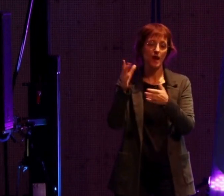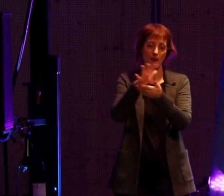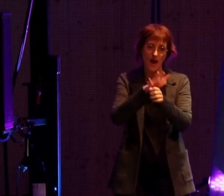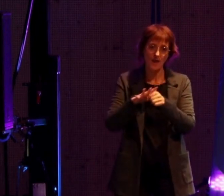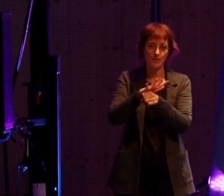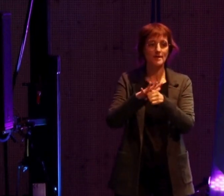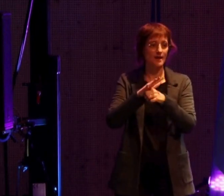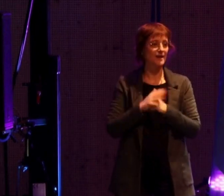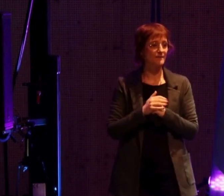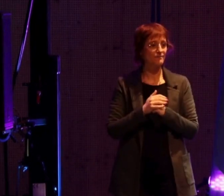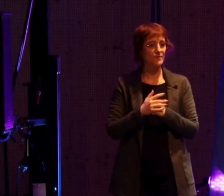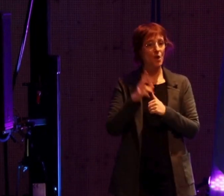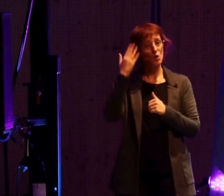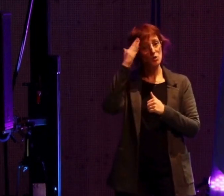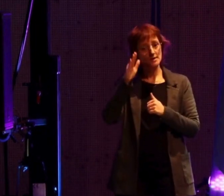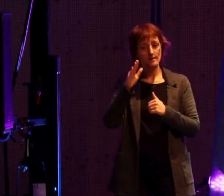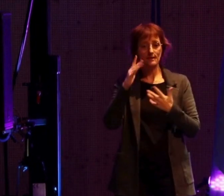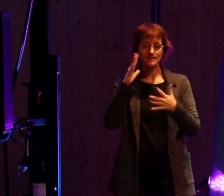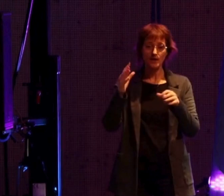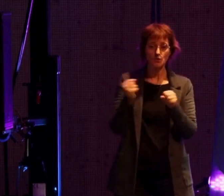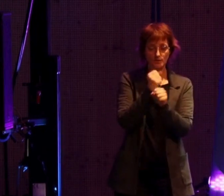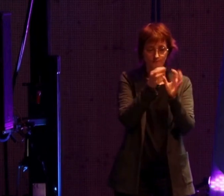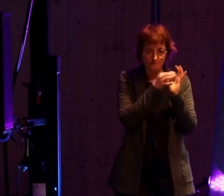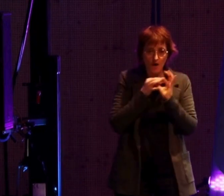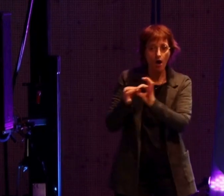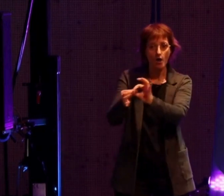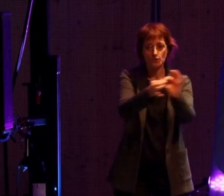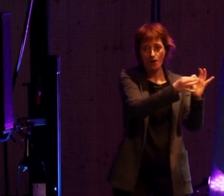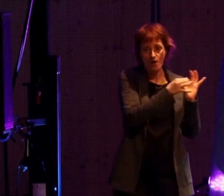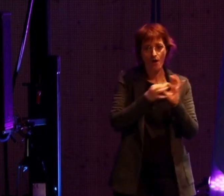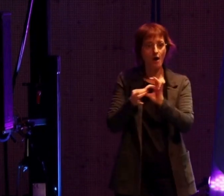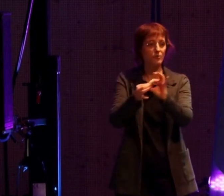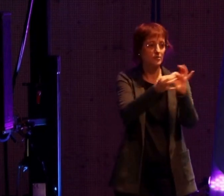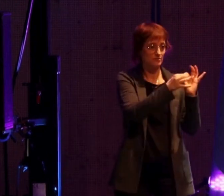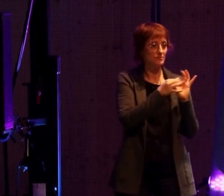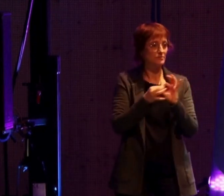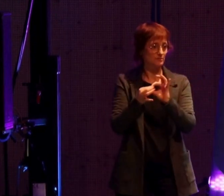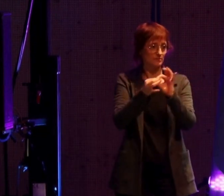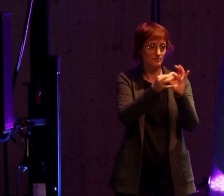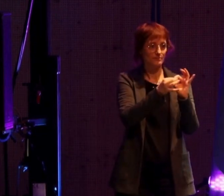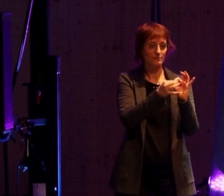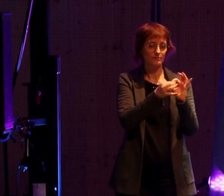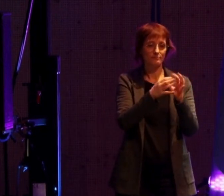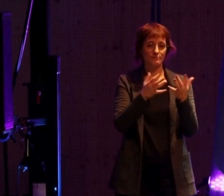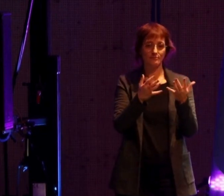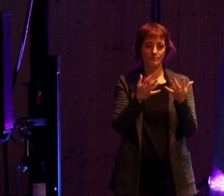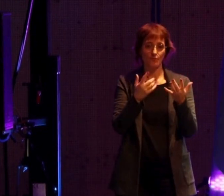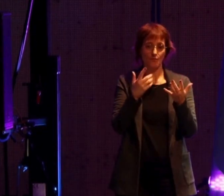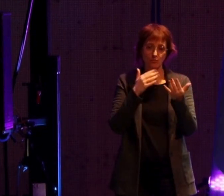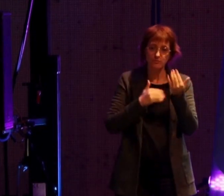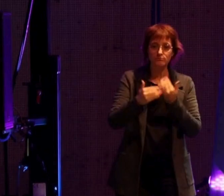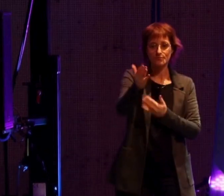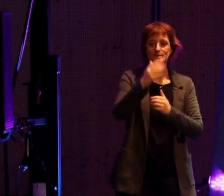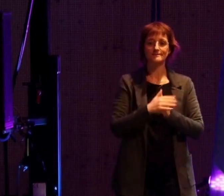les succès collectifs dans l'intérêt le plus large de nos concitoyens seront également au rendez-vous.